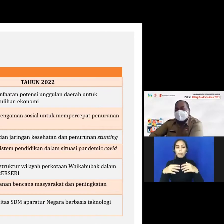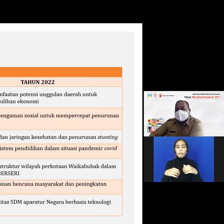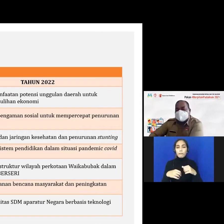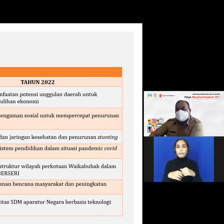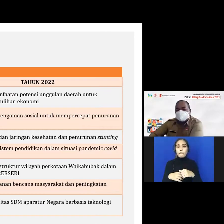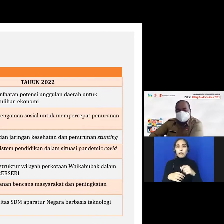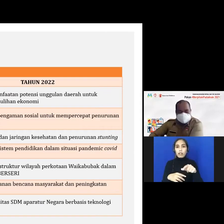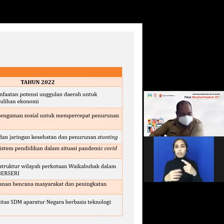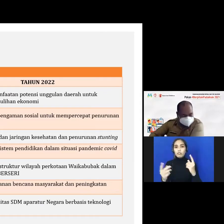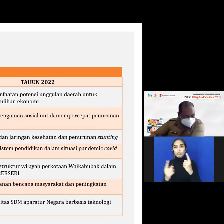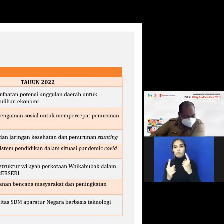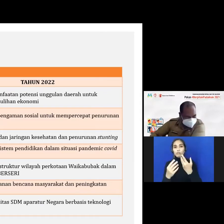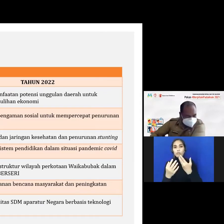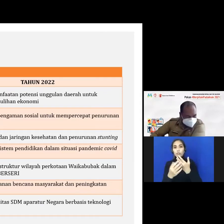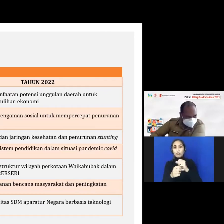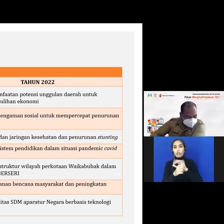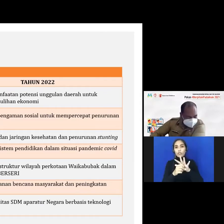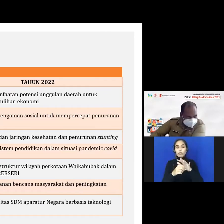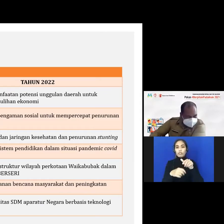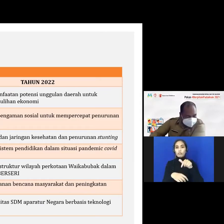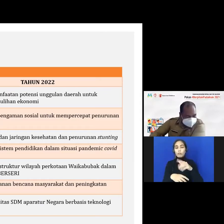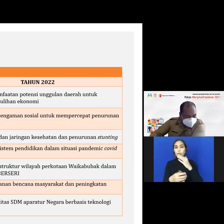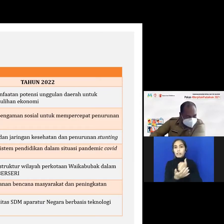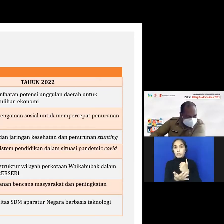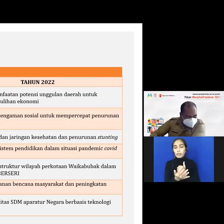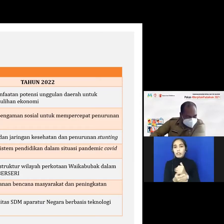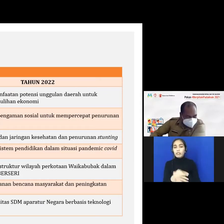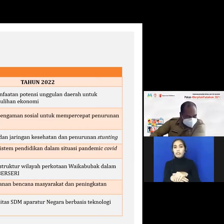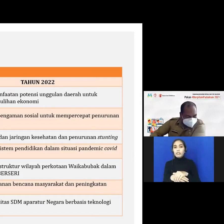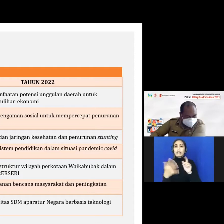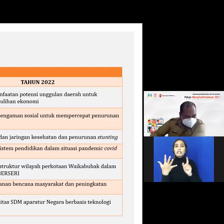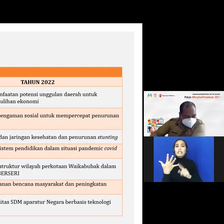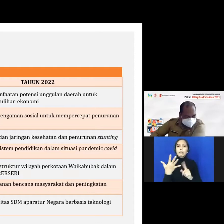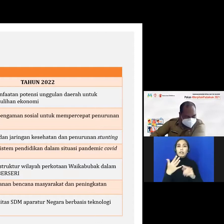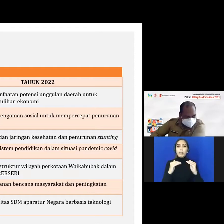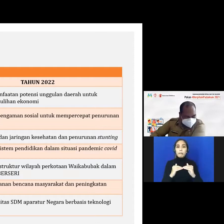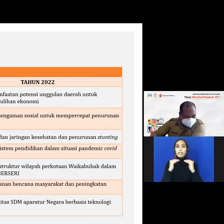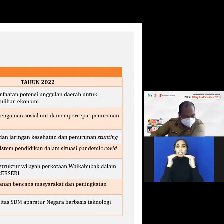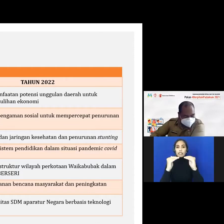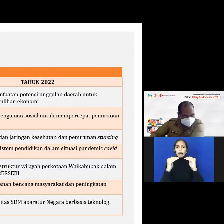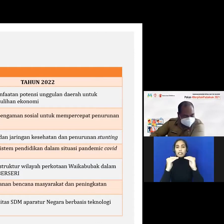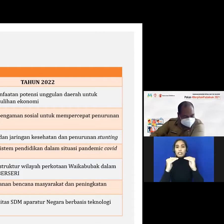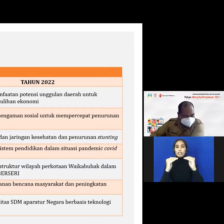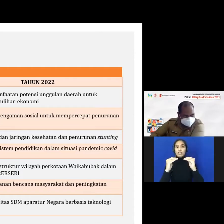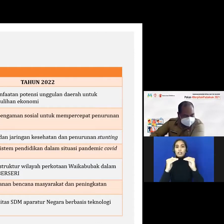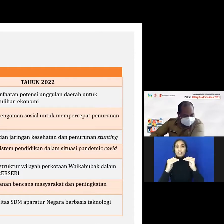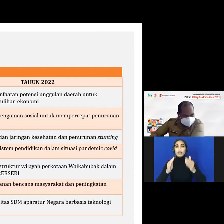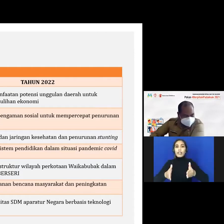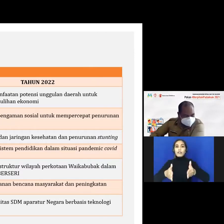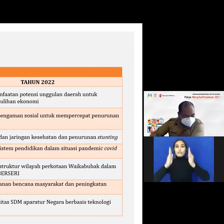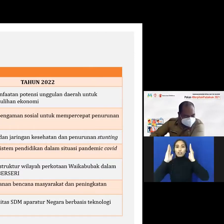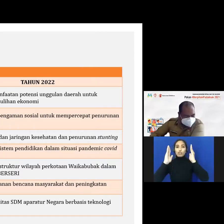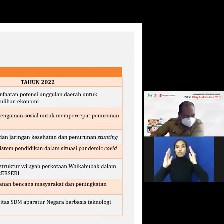COVID-19 saat ini yang kelima peningkatan ketersediaan infrastruktur pelayanan dasar